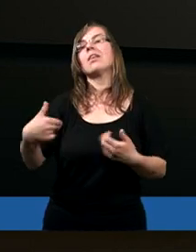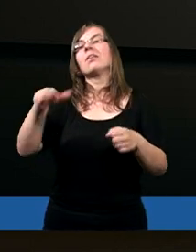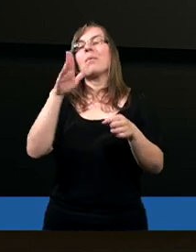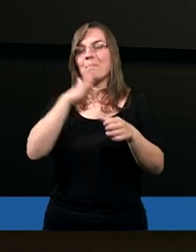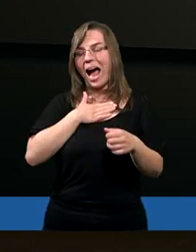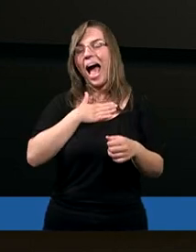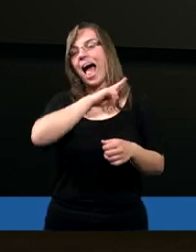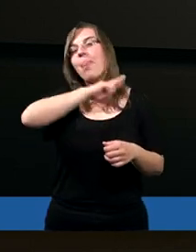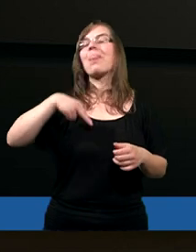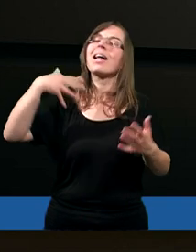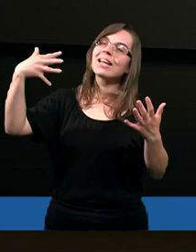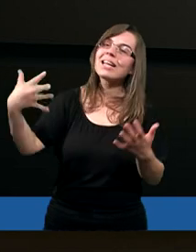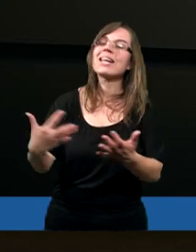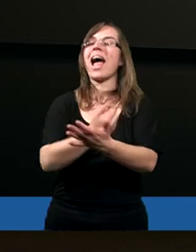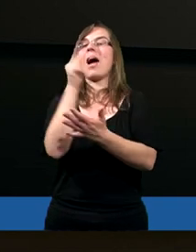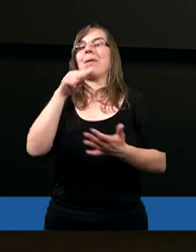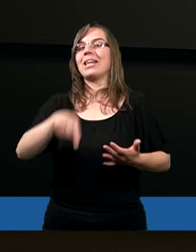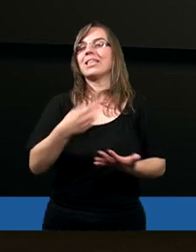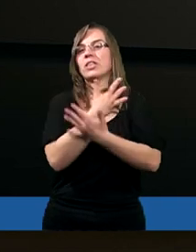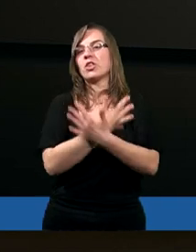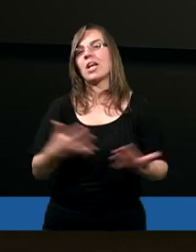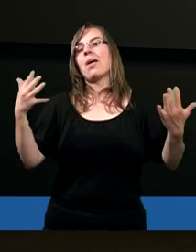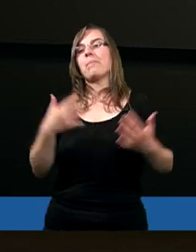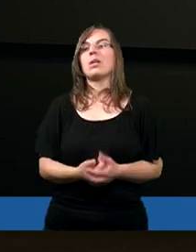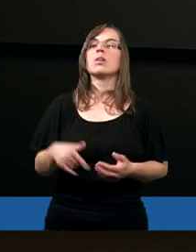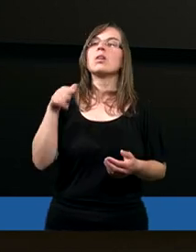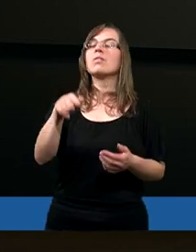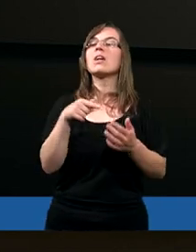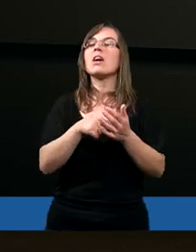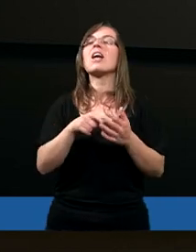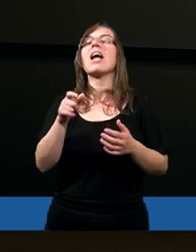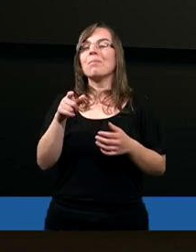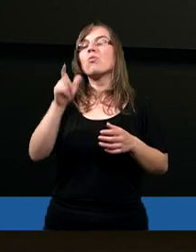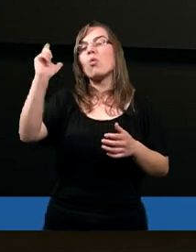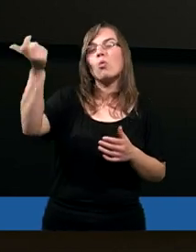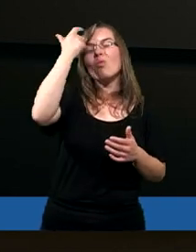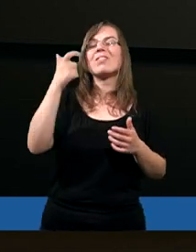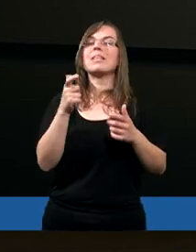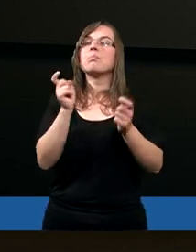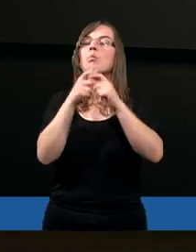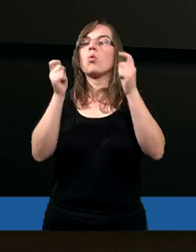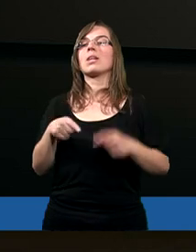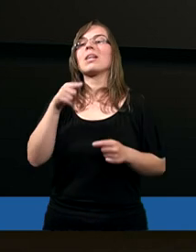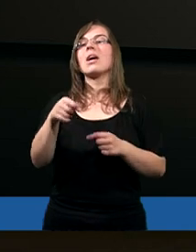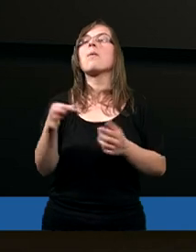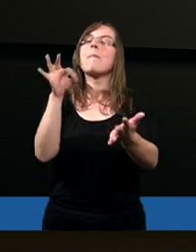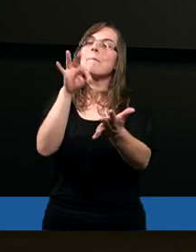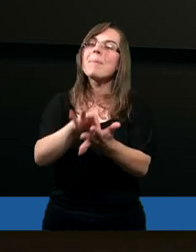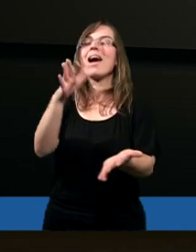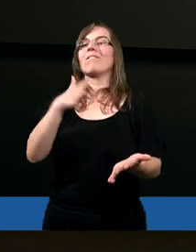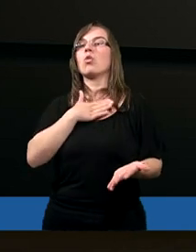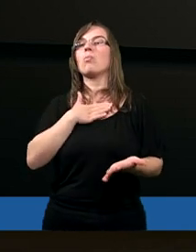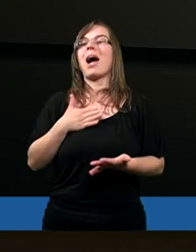stąd zabrać. I to jest niesamowicie istotne właśnie. Te wszystkie myśli są tutaj, uważam, że kluczowo właśnie, które przedstawiają nam tą